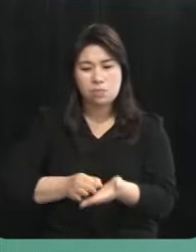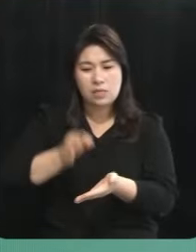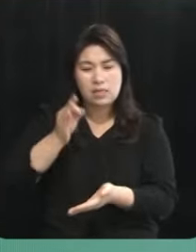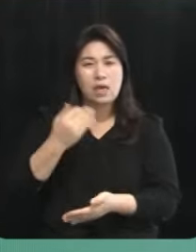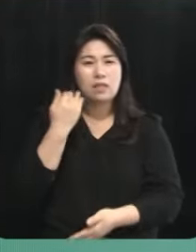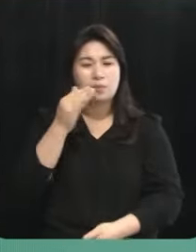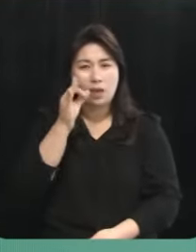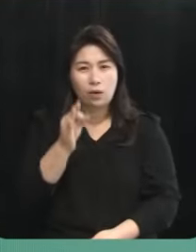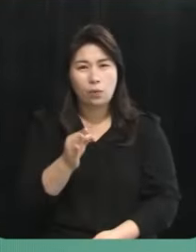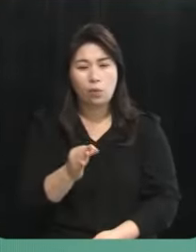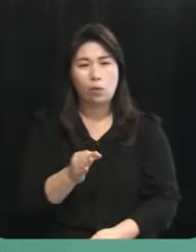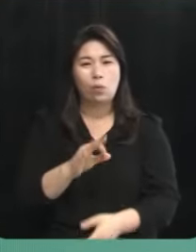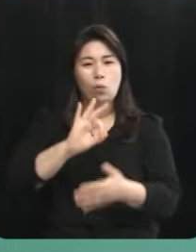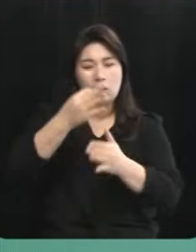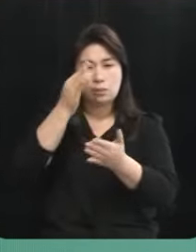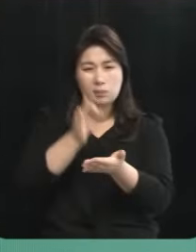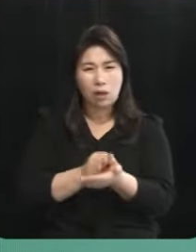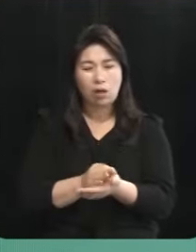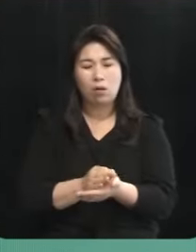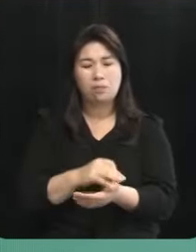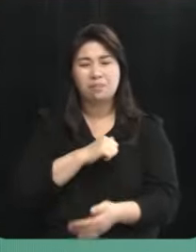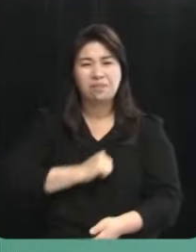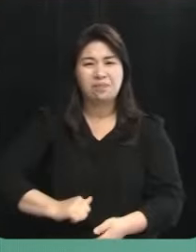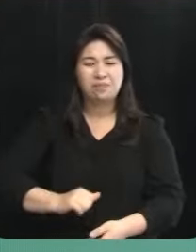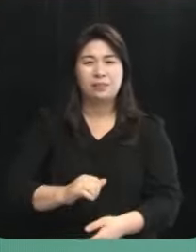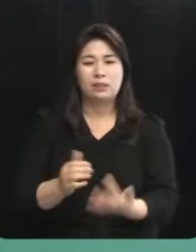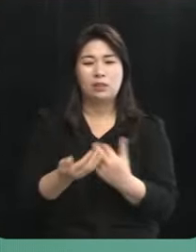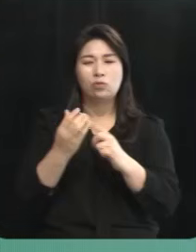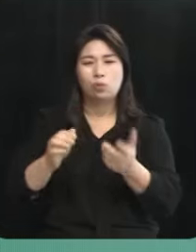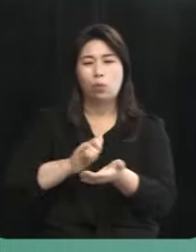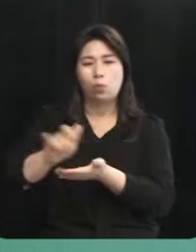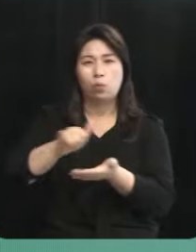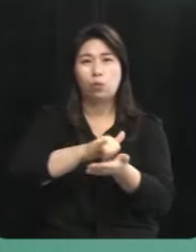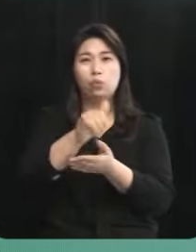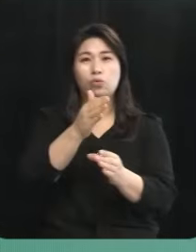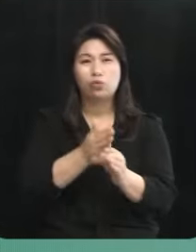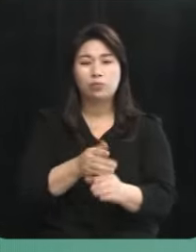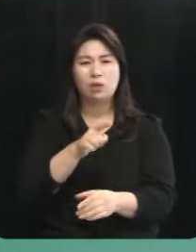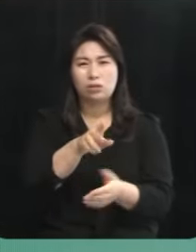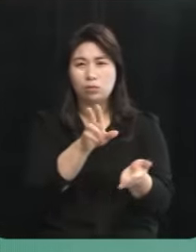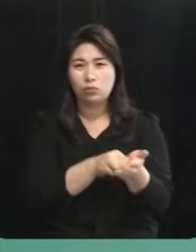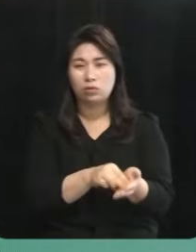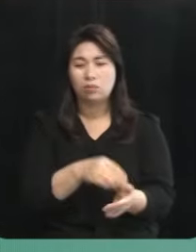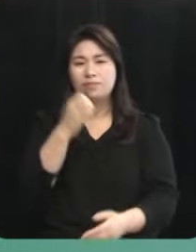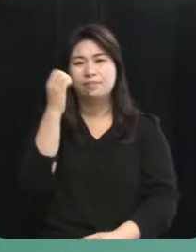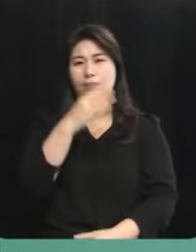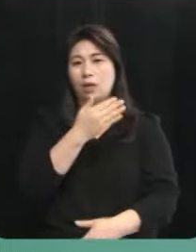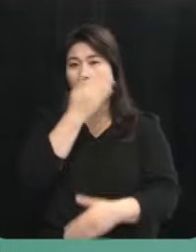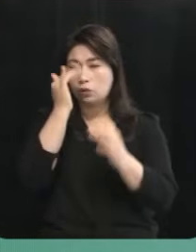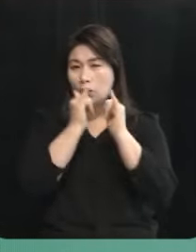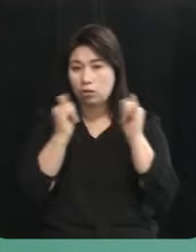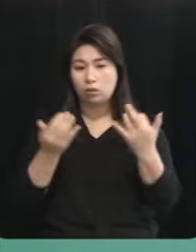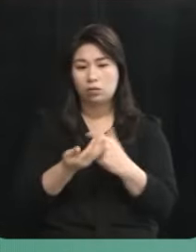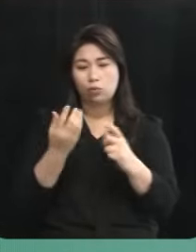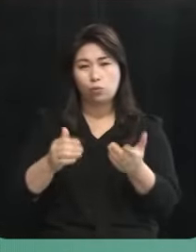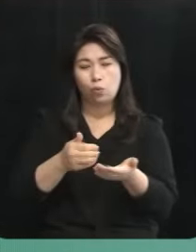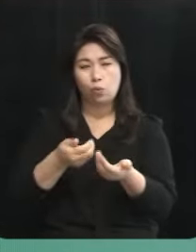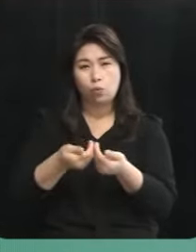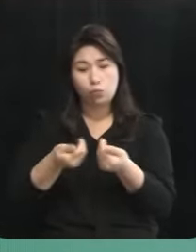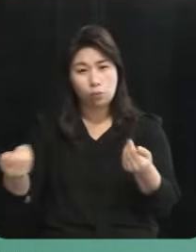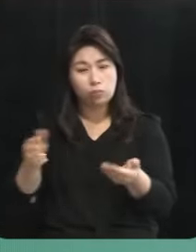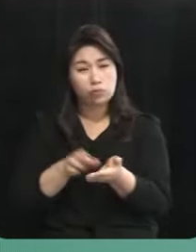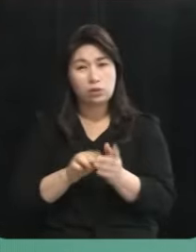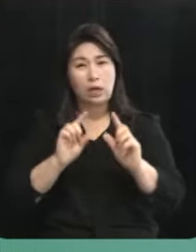임금을 견디지 못한 청년들이 제주를 떠나고 있습니다 이 문제는 단순히 청년들이 제주를 떠나는 문제에서